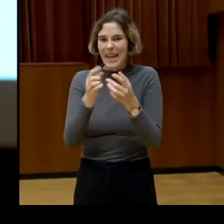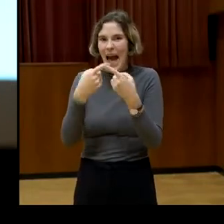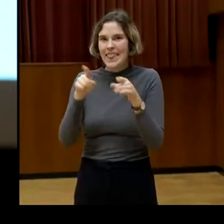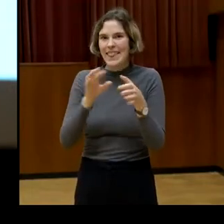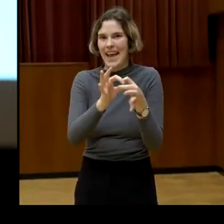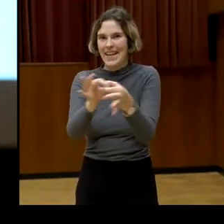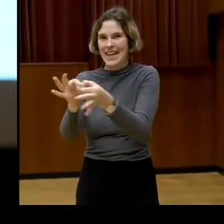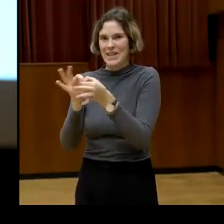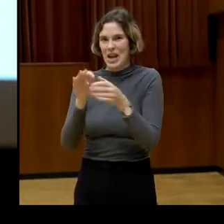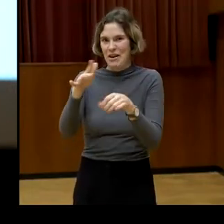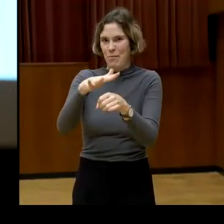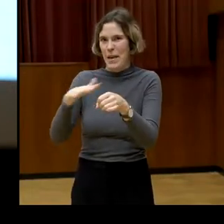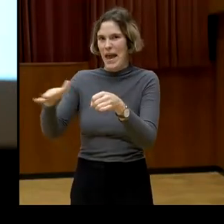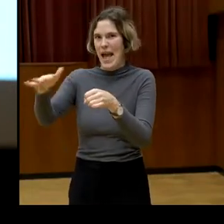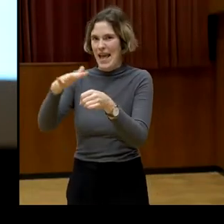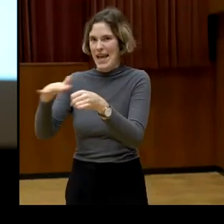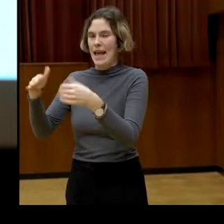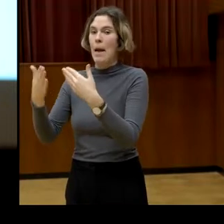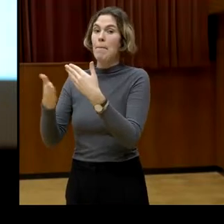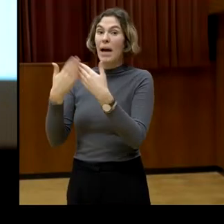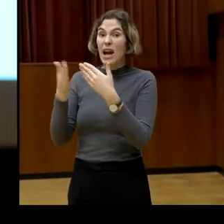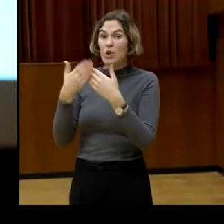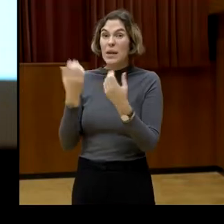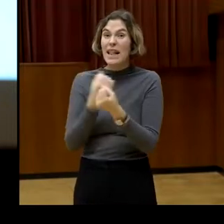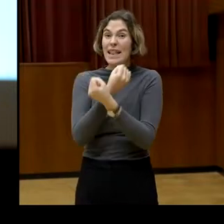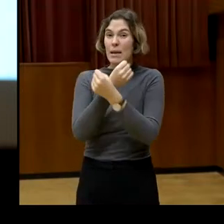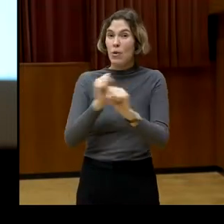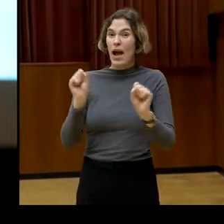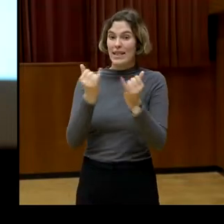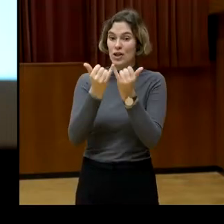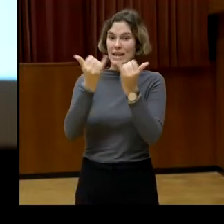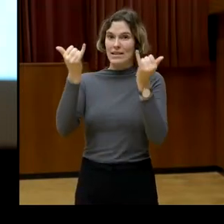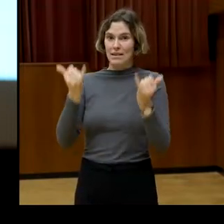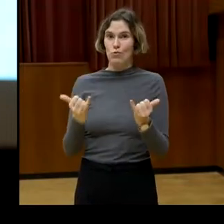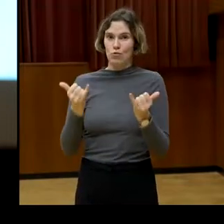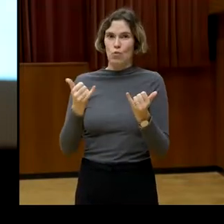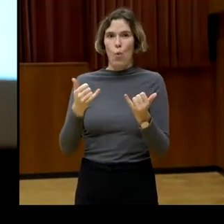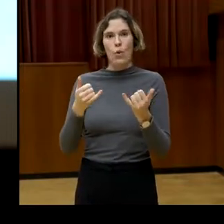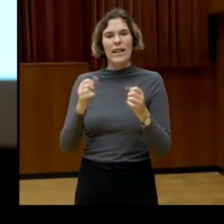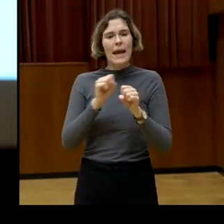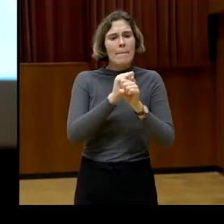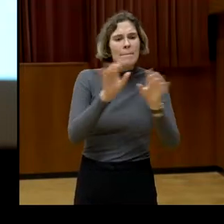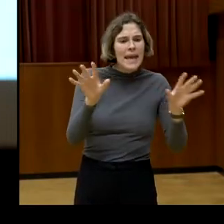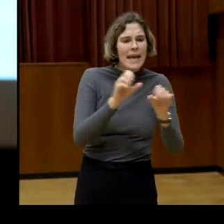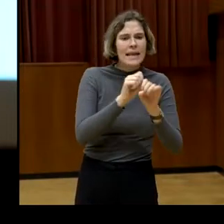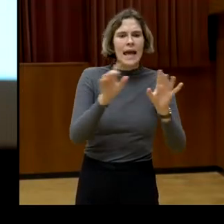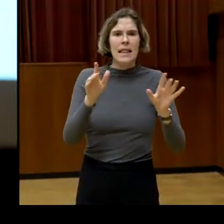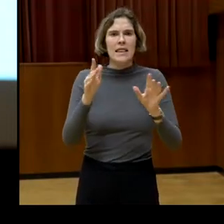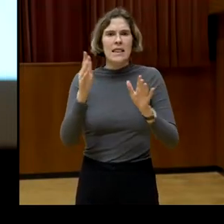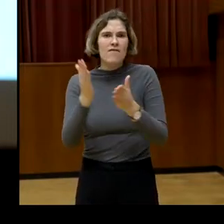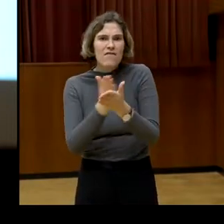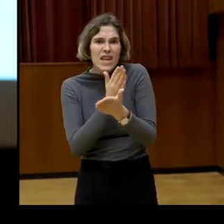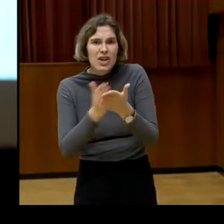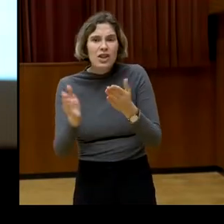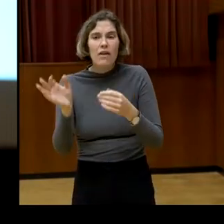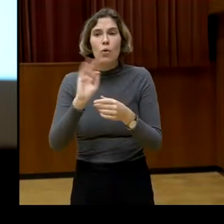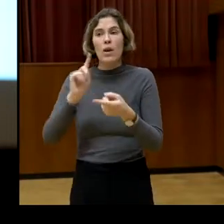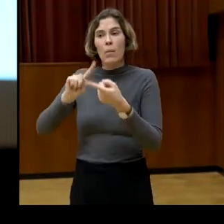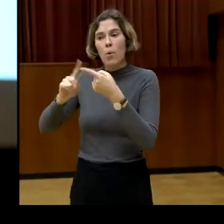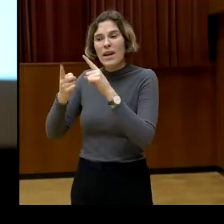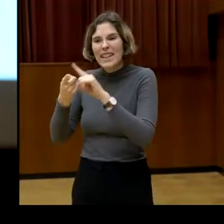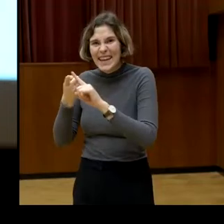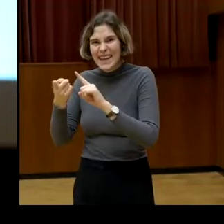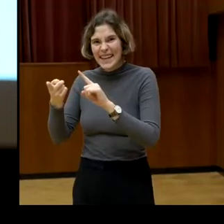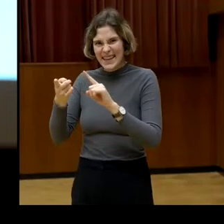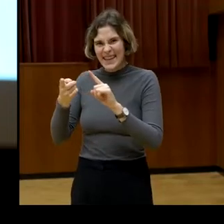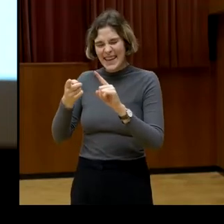ich von demokratischen Institutionen, wie eben den Medien, der Wirtschaft oder auch der Politik, anderer Institutionen der Gesellschaft